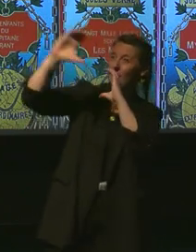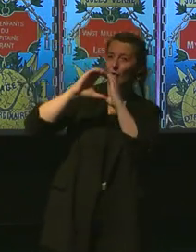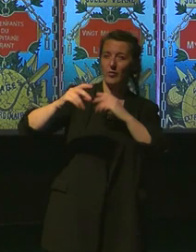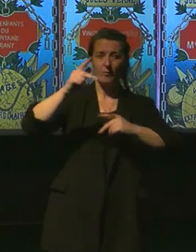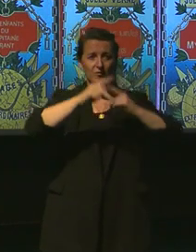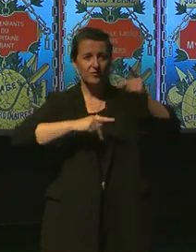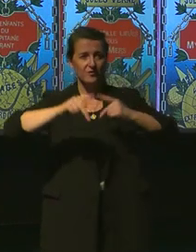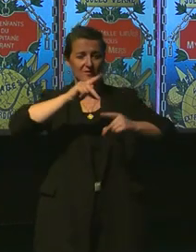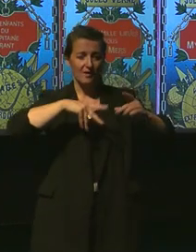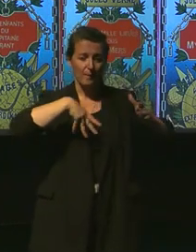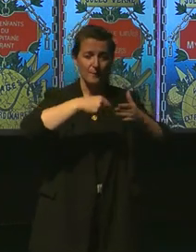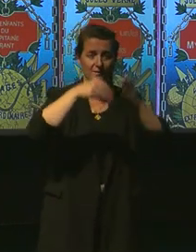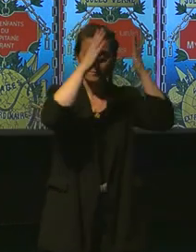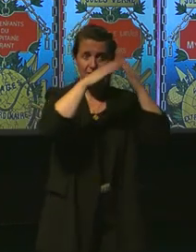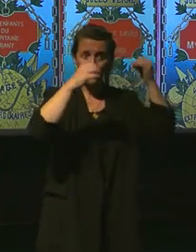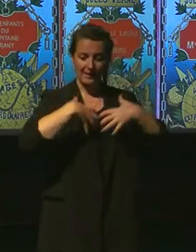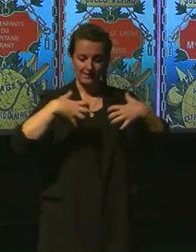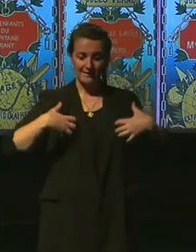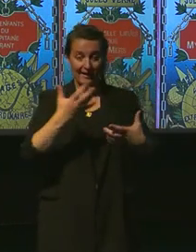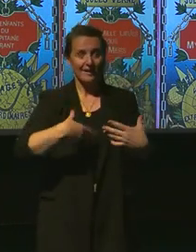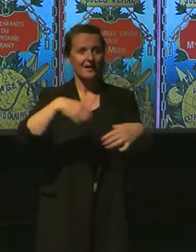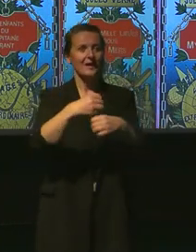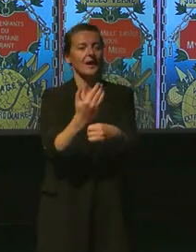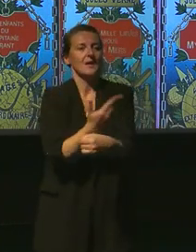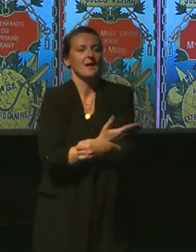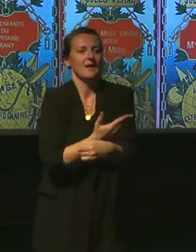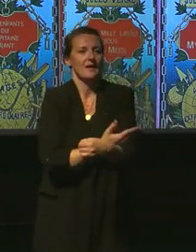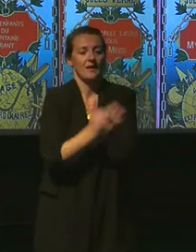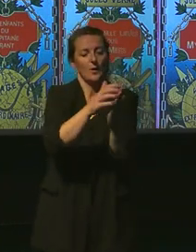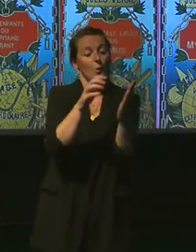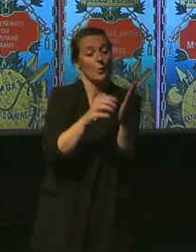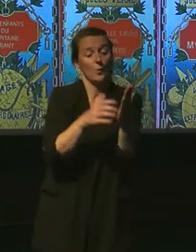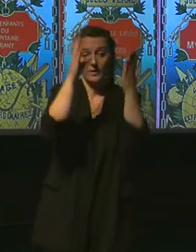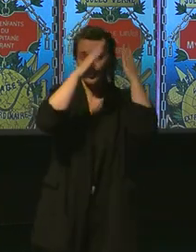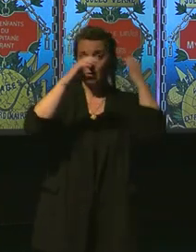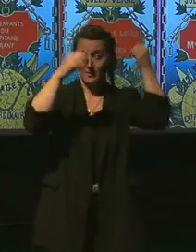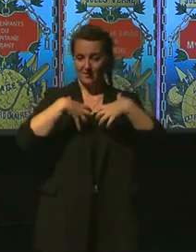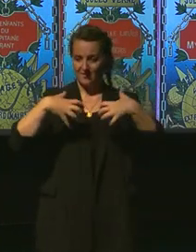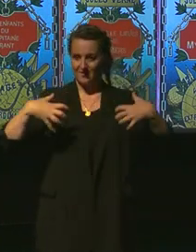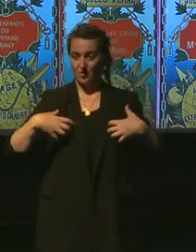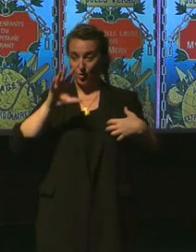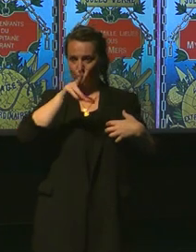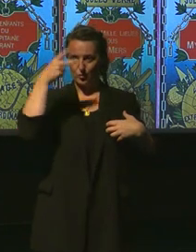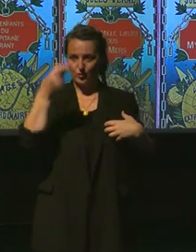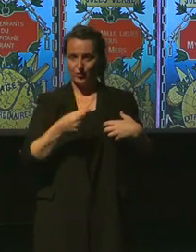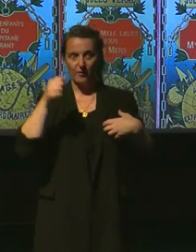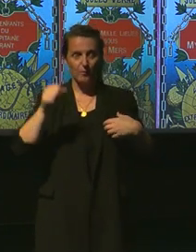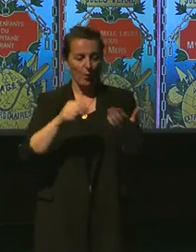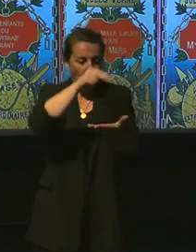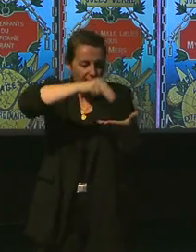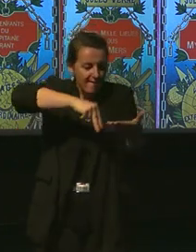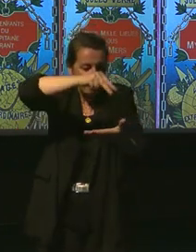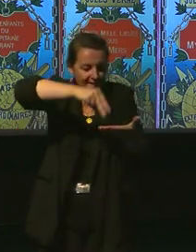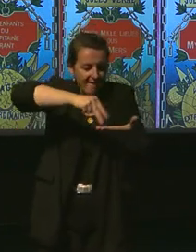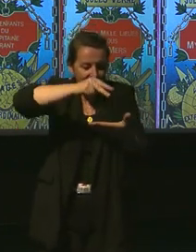sciences, et surtout, créateur de cahiers, avec en rendu l'académie des sciences, que Jules Verne pouvait consulter, donc, à fait